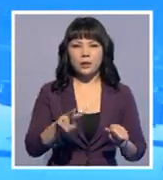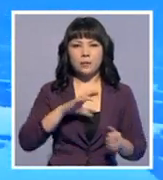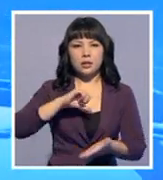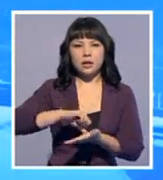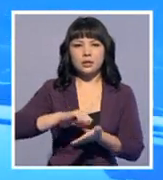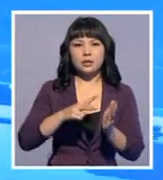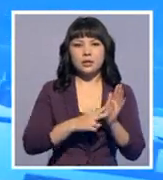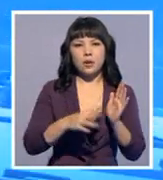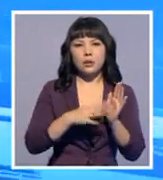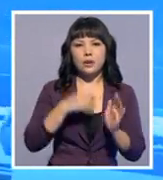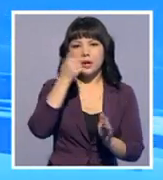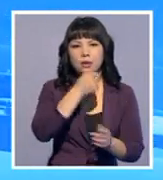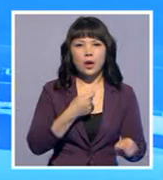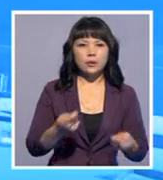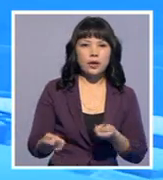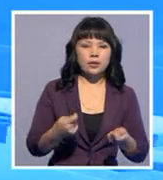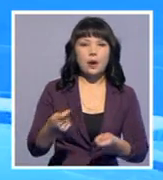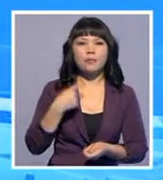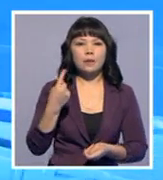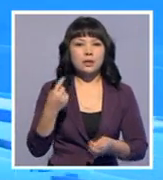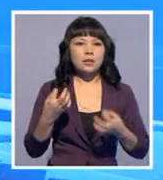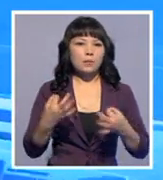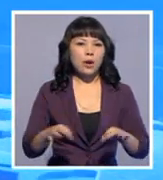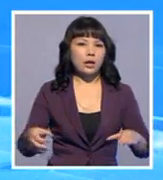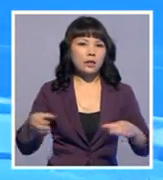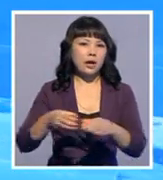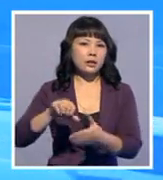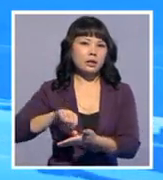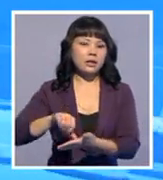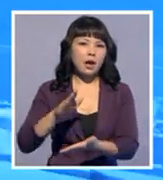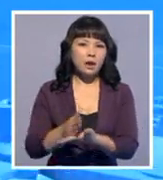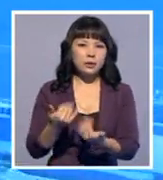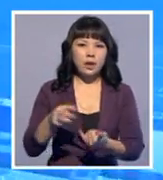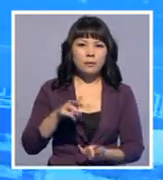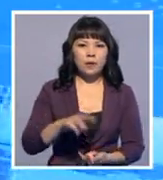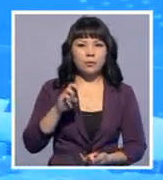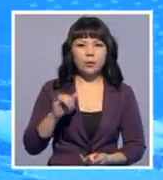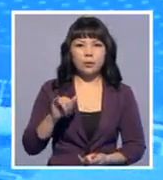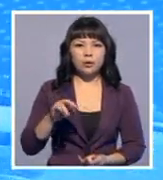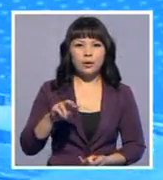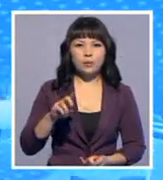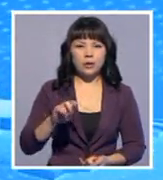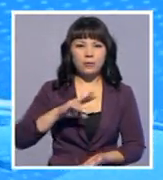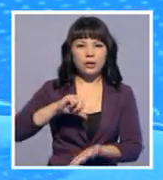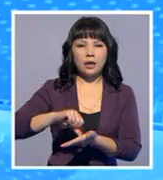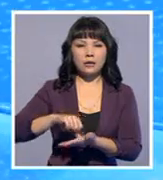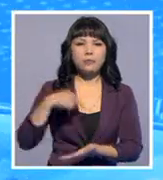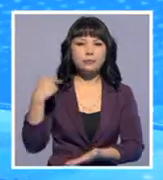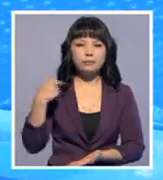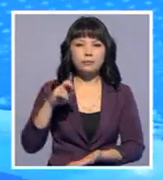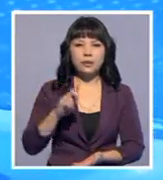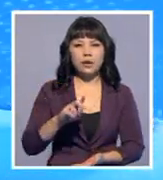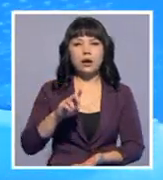жылдан бері басқаратын алғашқы демократ. Ол республикашыл Майк Блумбергтің орнын басып отыр. Бұл сайлау президент Барак Абама